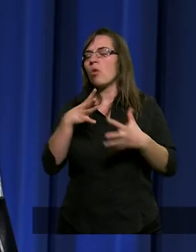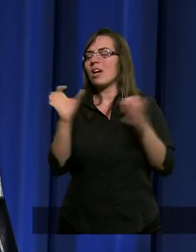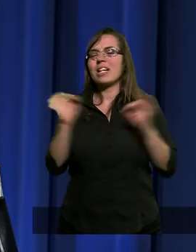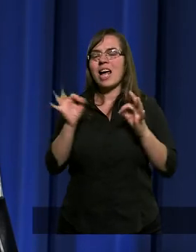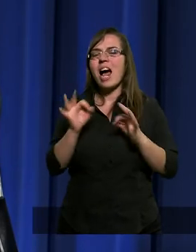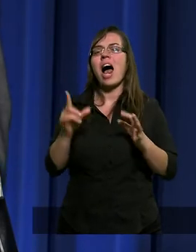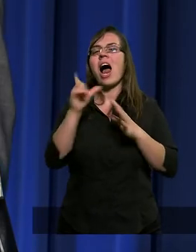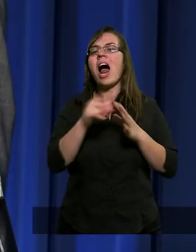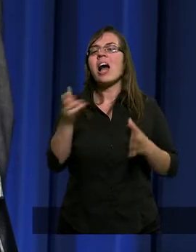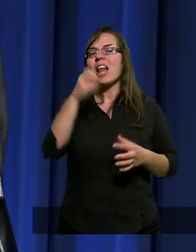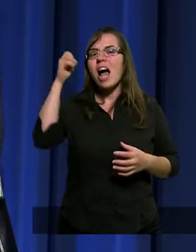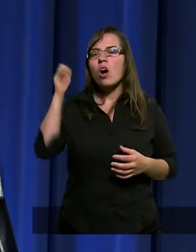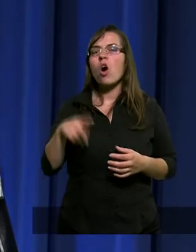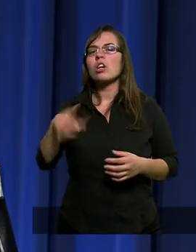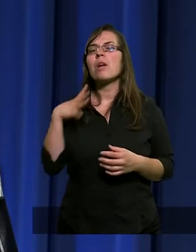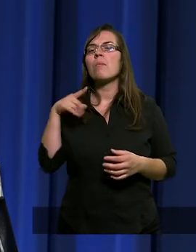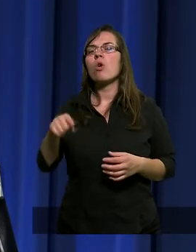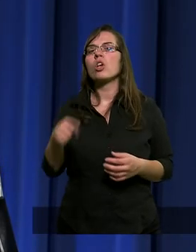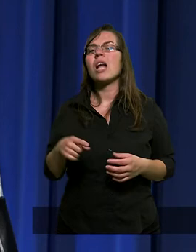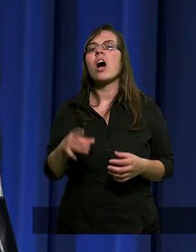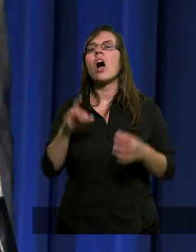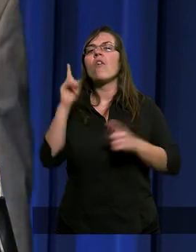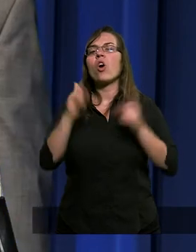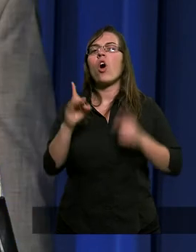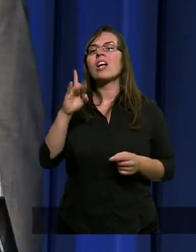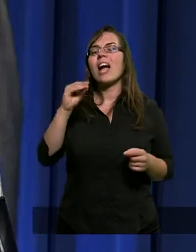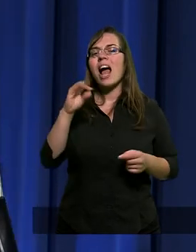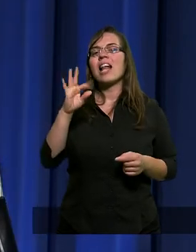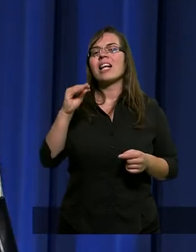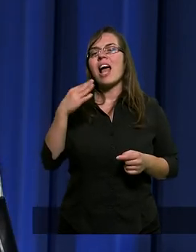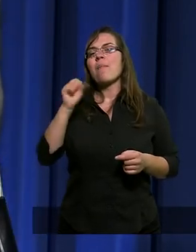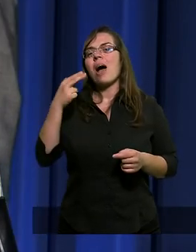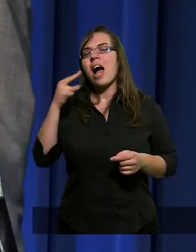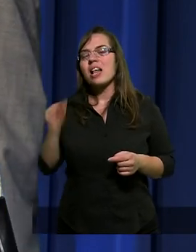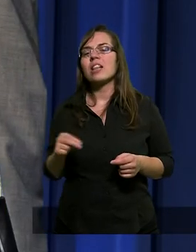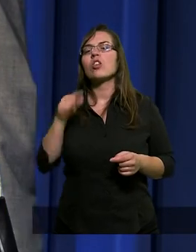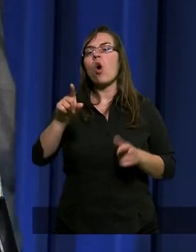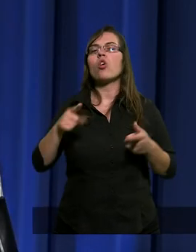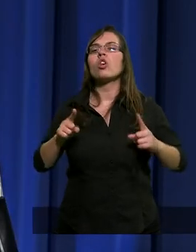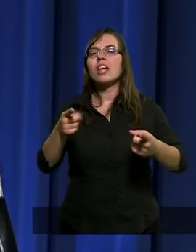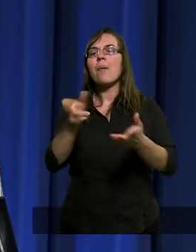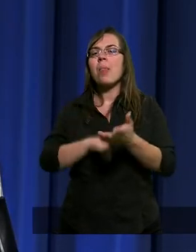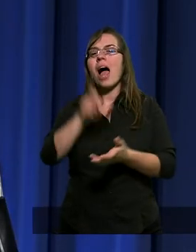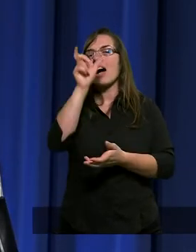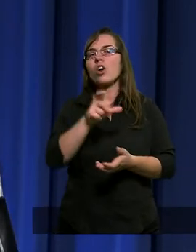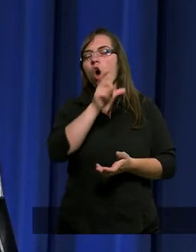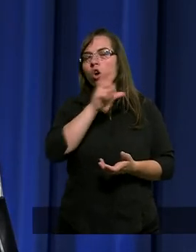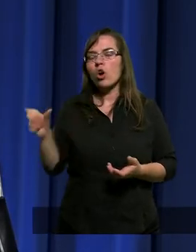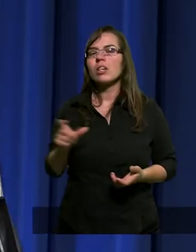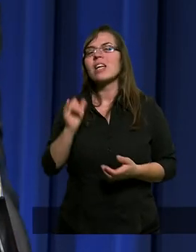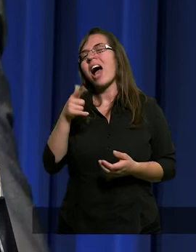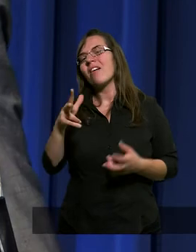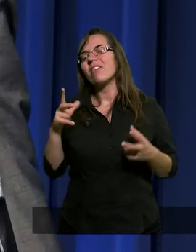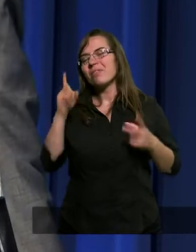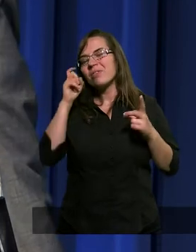straszne, ale najgorsze było w ogrodzie Getsemane. To, co się działo na krzyżu Golgoty, to chyba